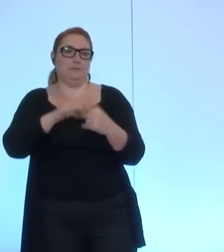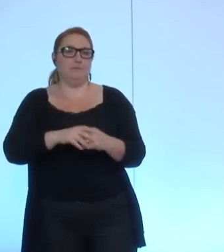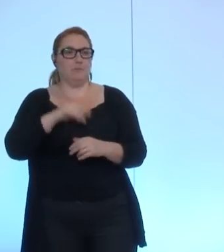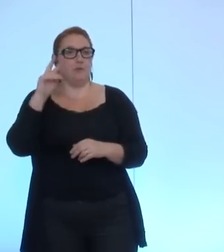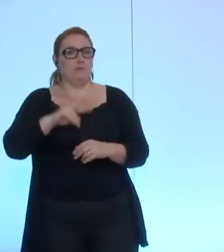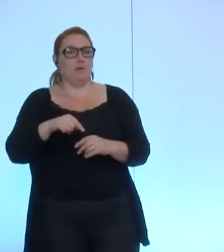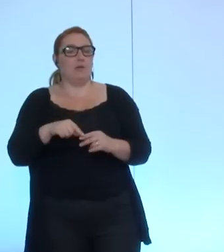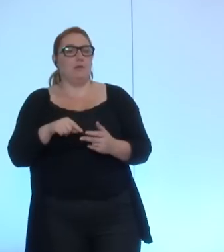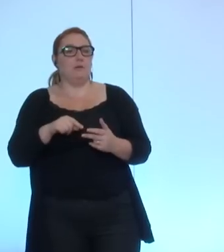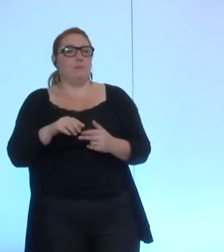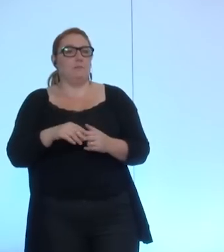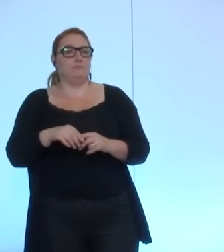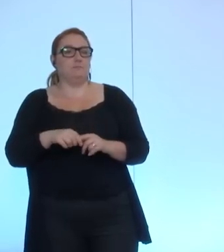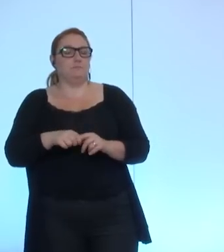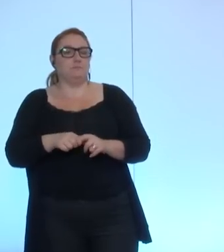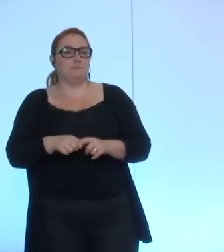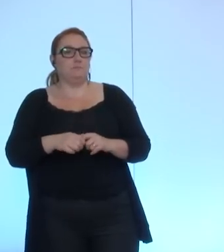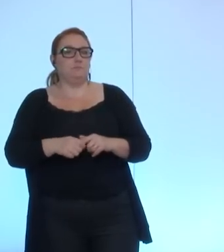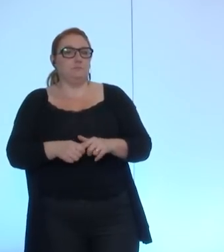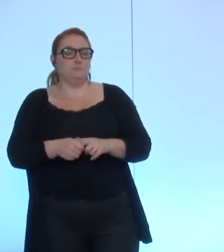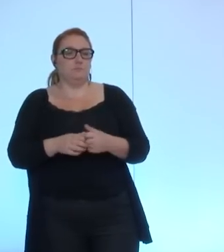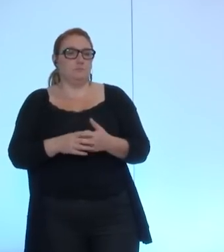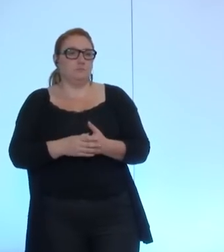consiste à